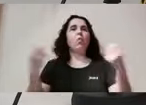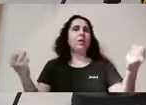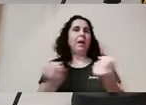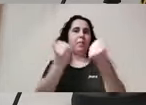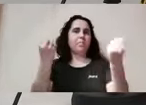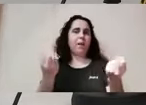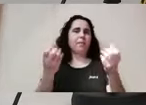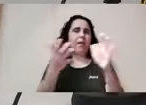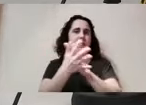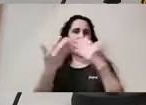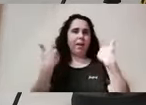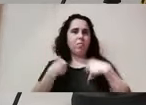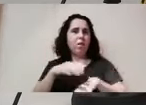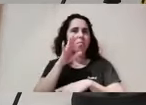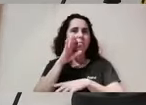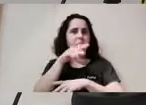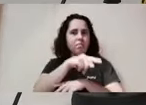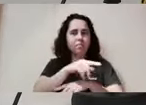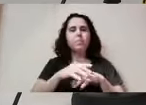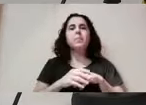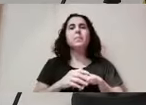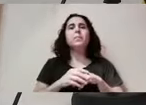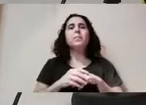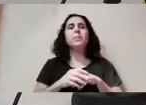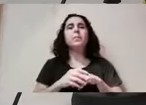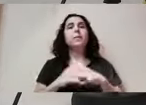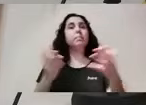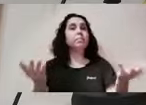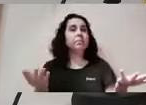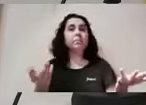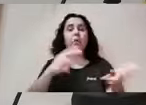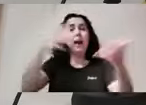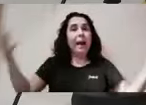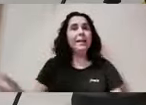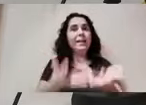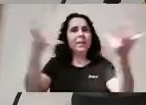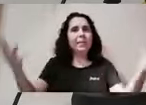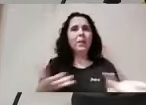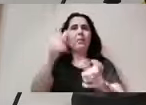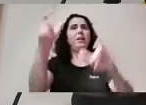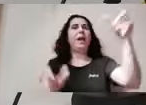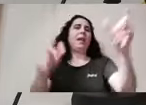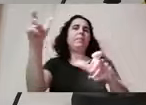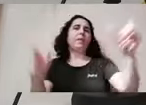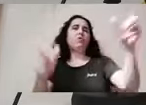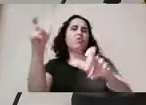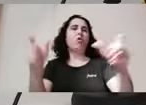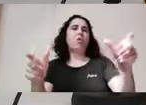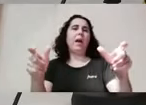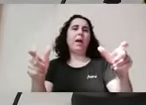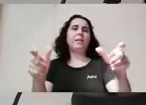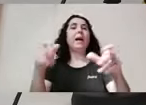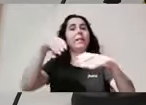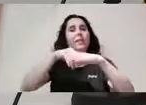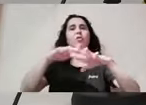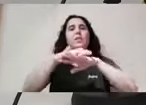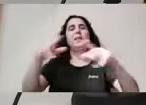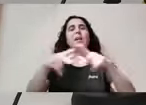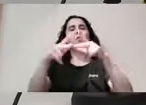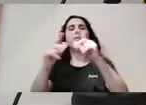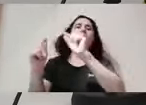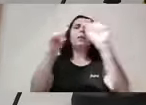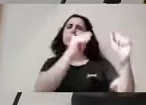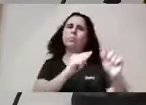que consisteix la campanya i, bé, pues animem la gent a comentar-la per les xarxes